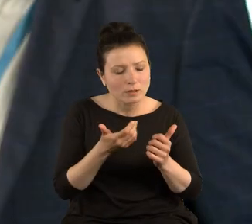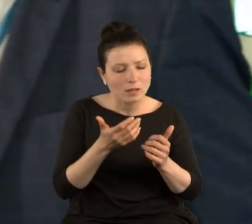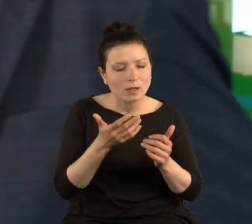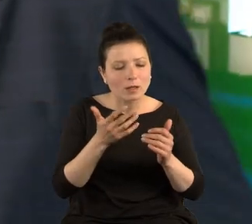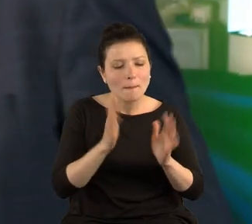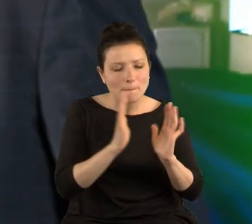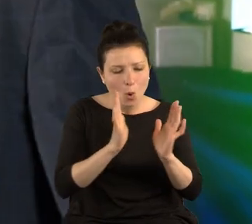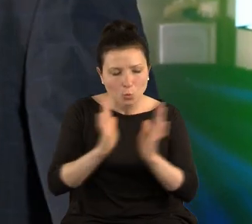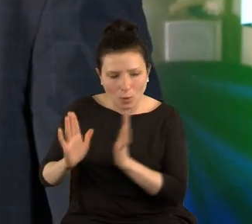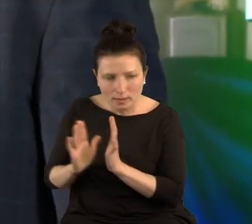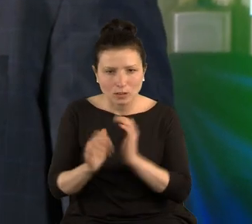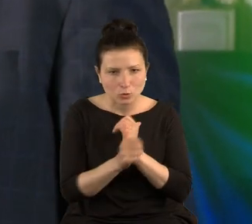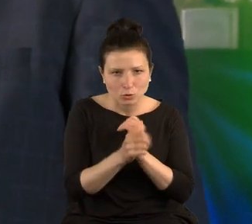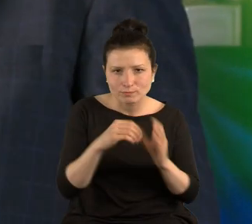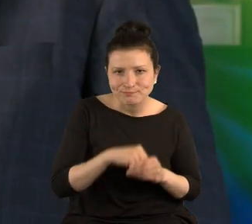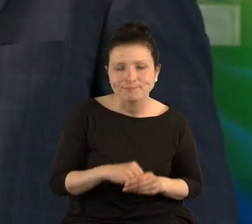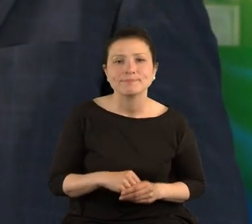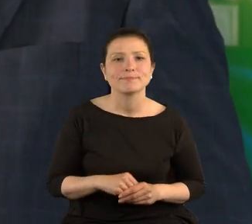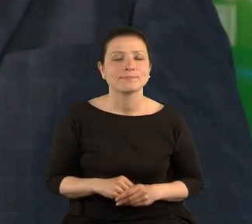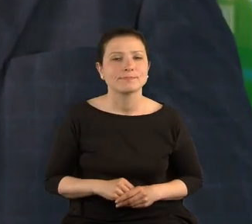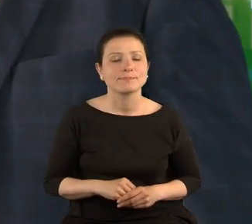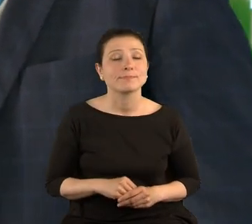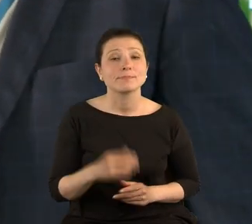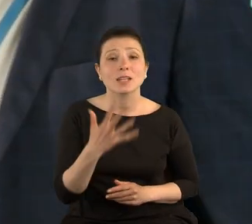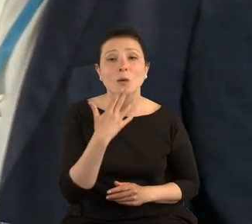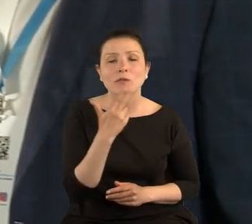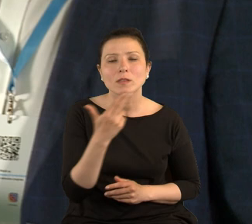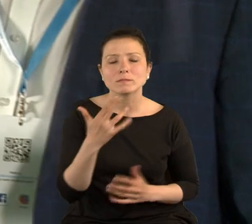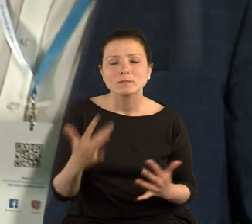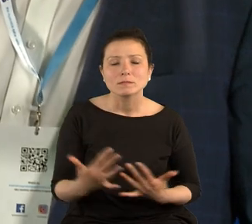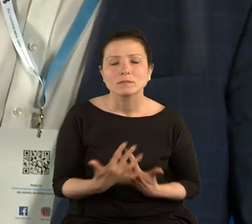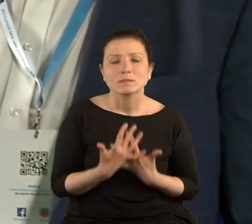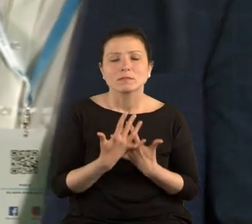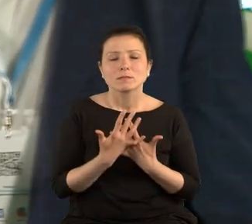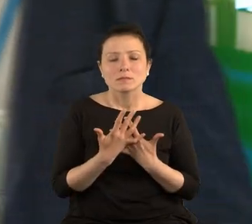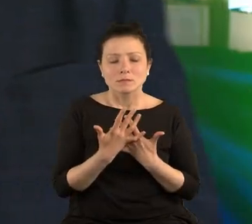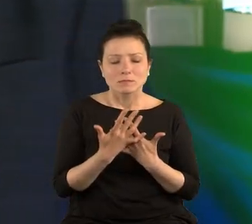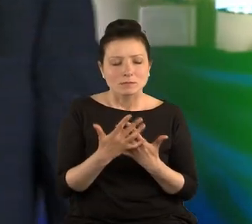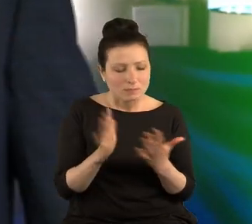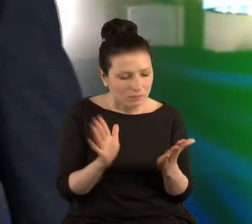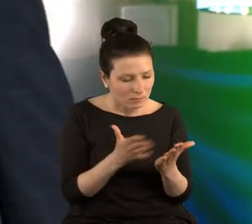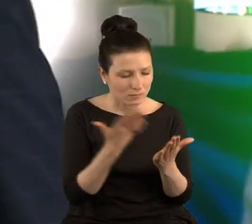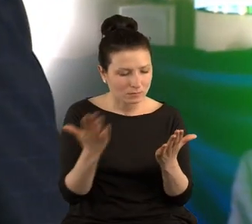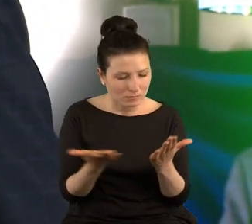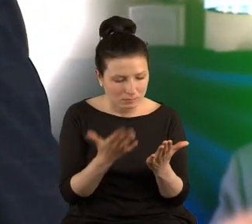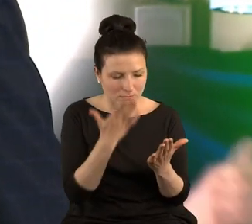sytuacji. Mówię o syceniu się porządkiem świata.